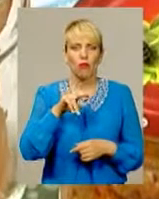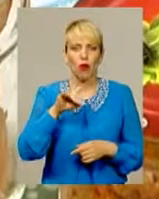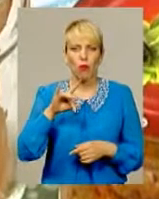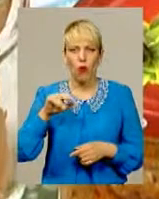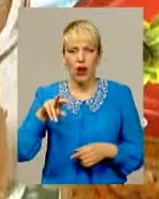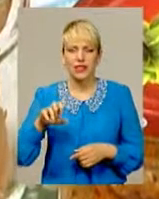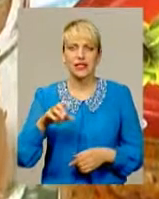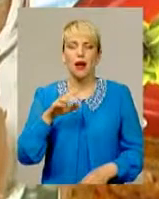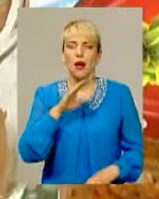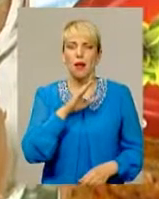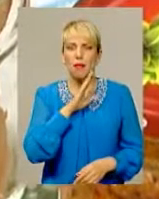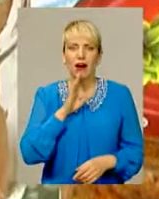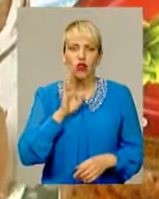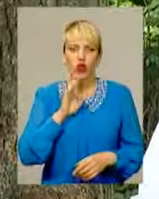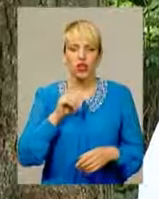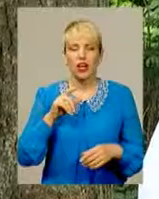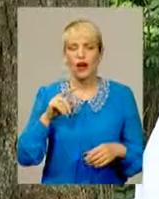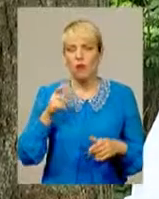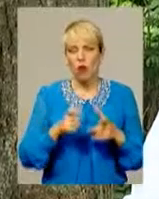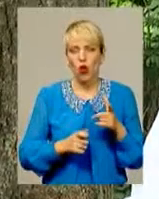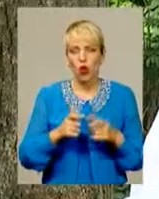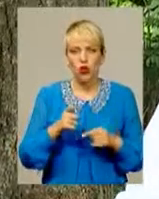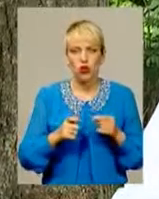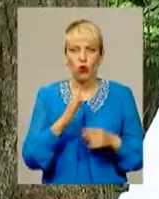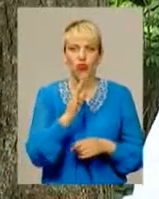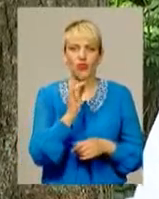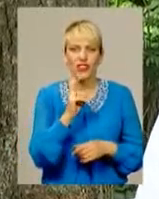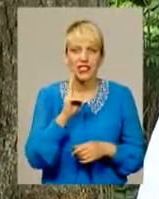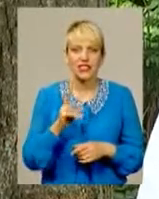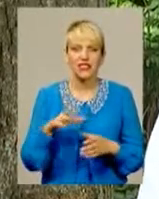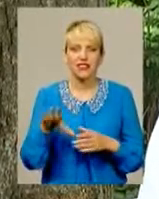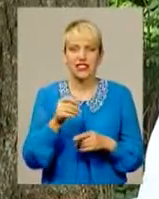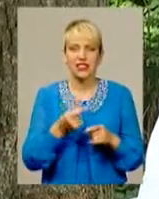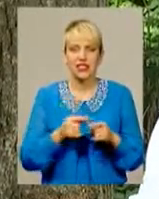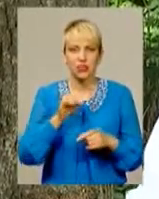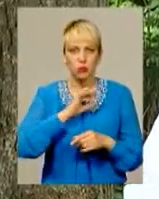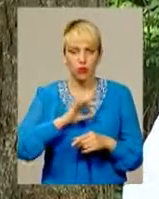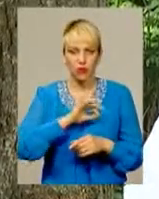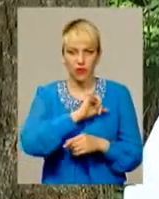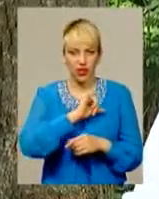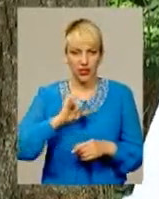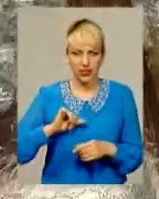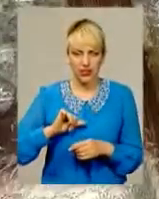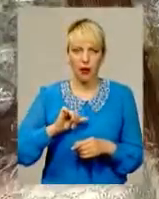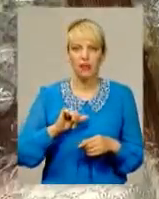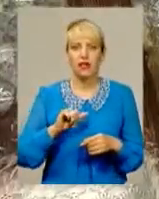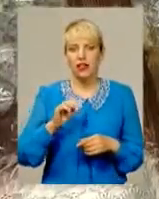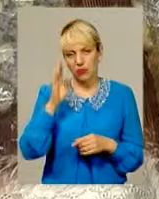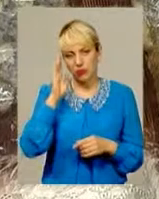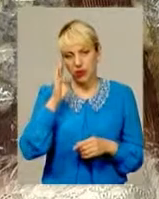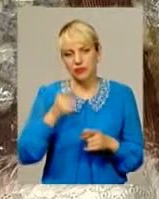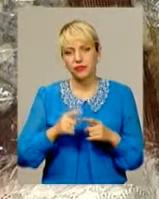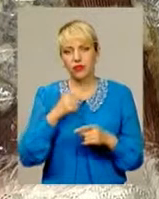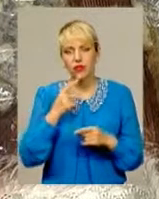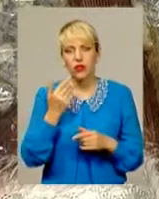пилок, маточне молочко, віск. І все це пасічник споживає й сам, бо знає про корисні властивості таких продуктів. Хлопець каже, його